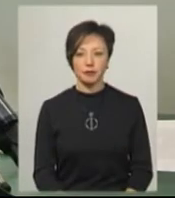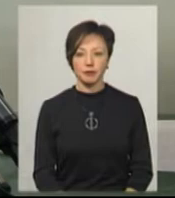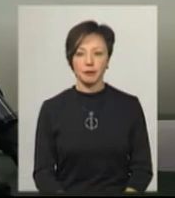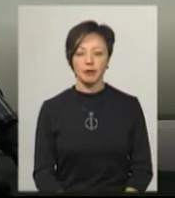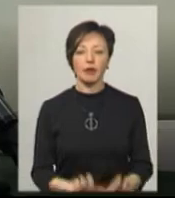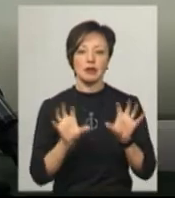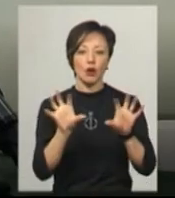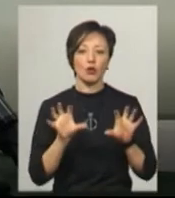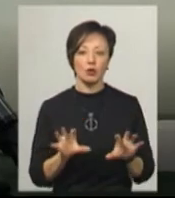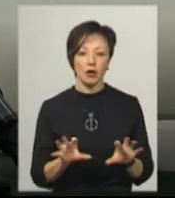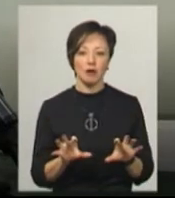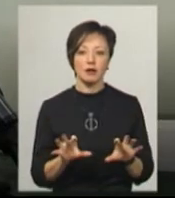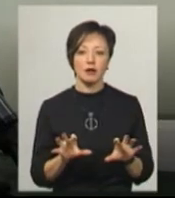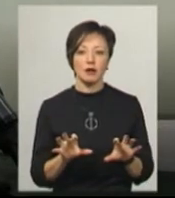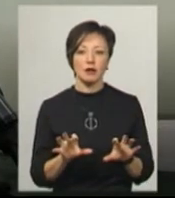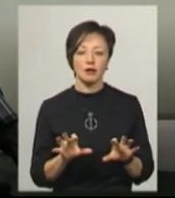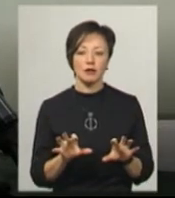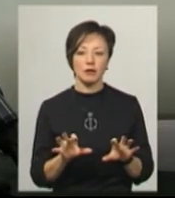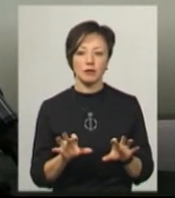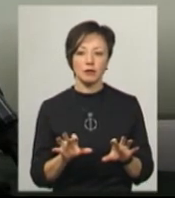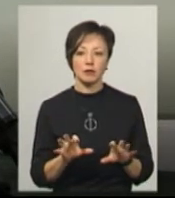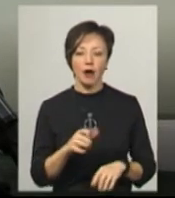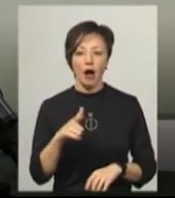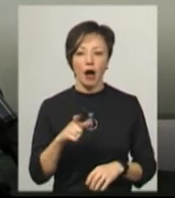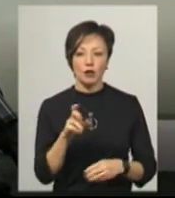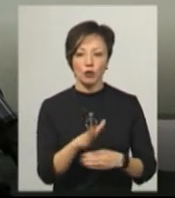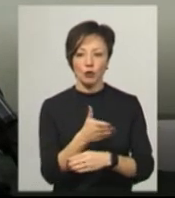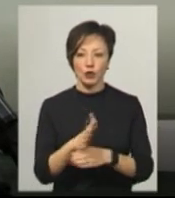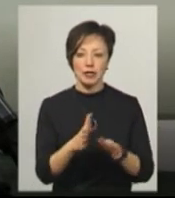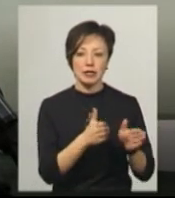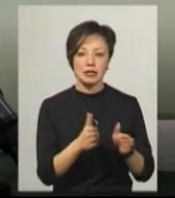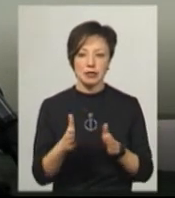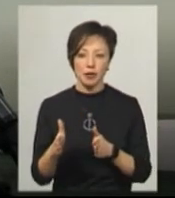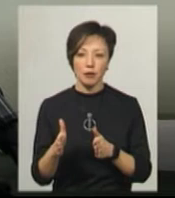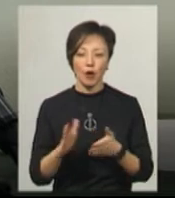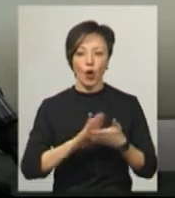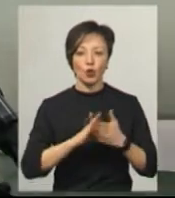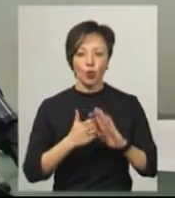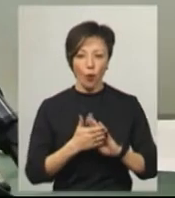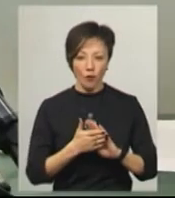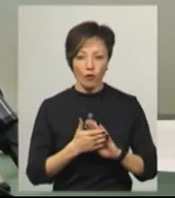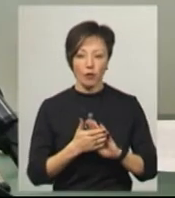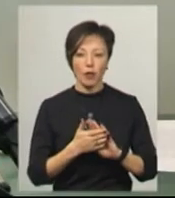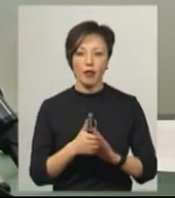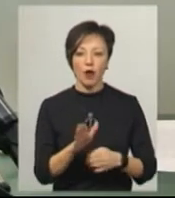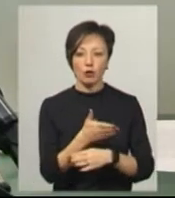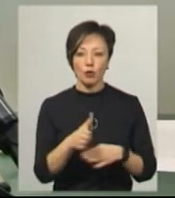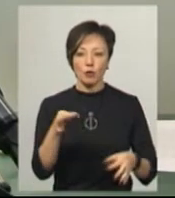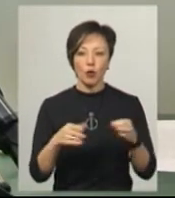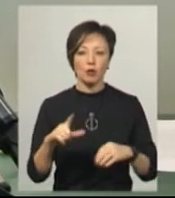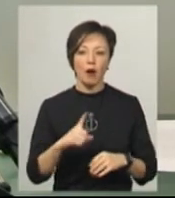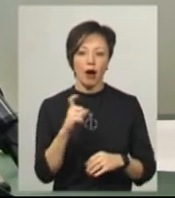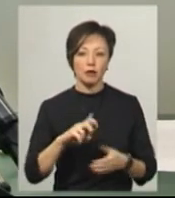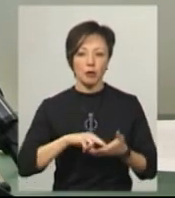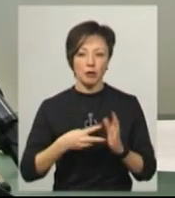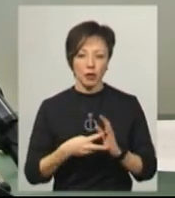Законодавством, а саме кодексом газорозподільних систем, так саме договором на розподіл природного газу,